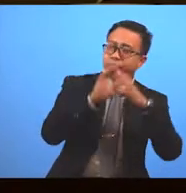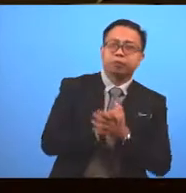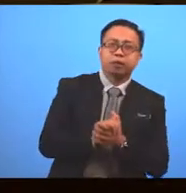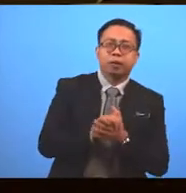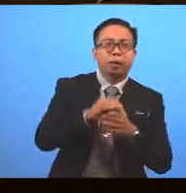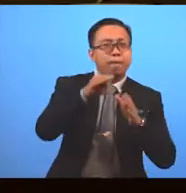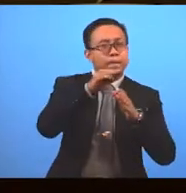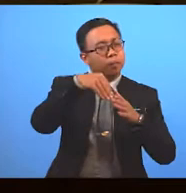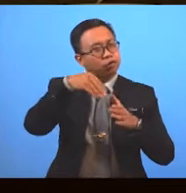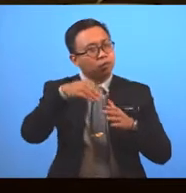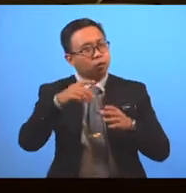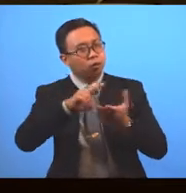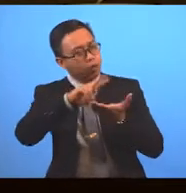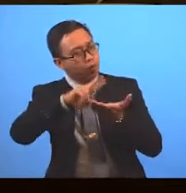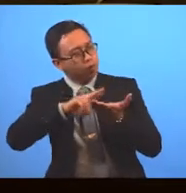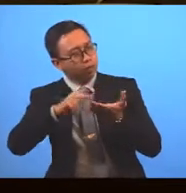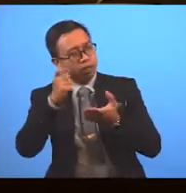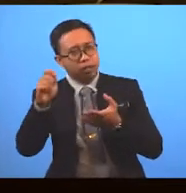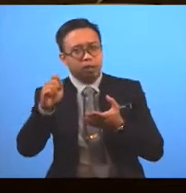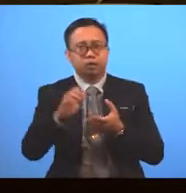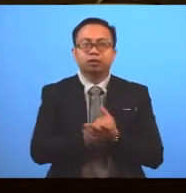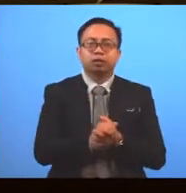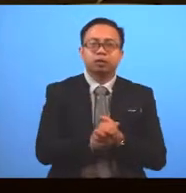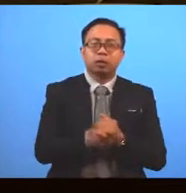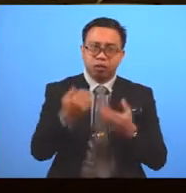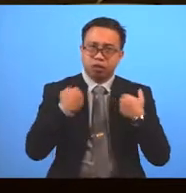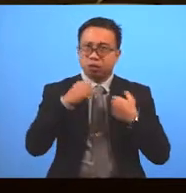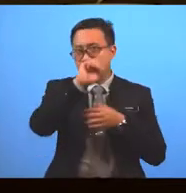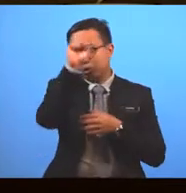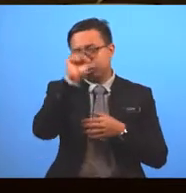before we read the review Look at the following questions